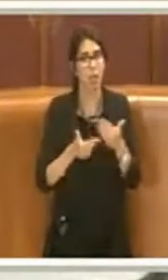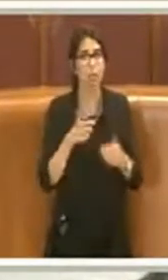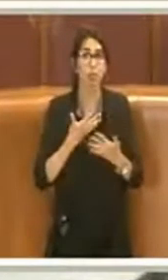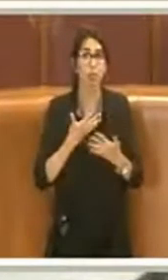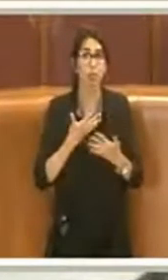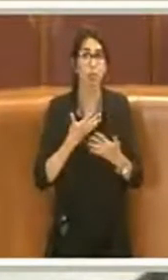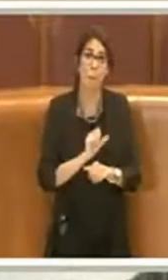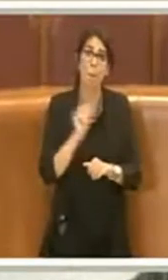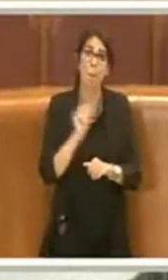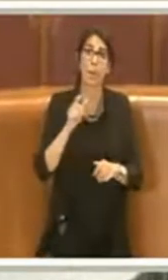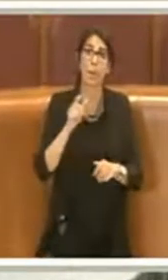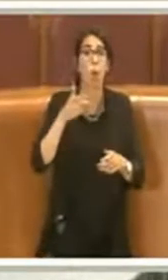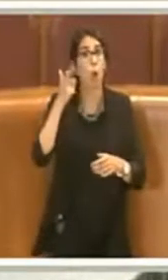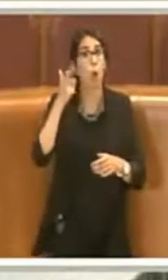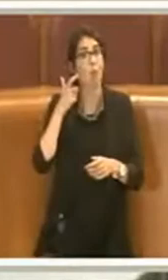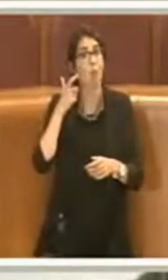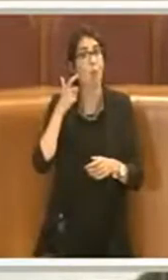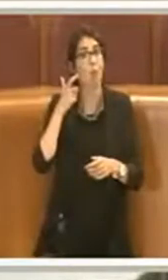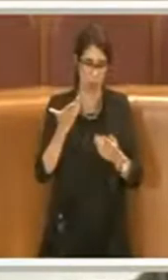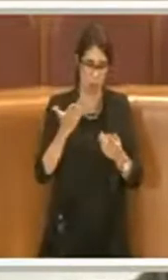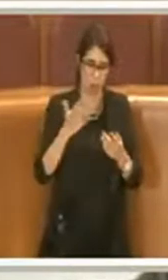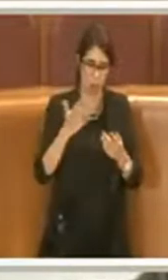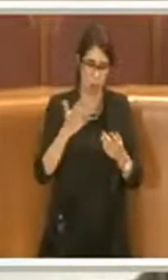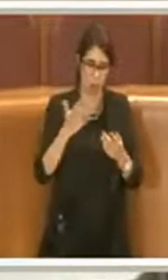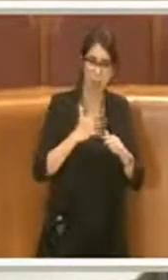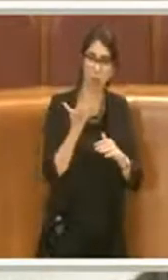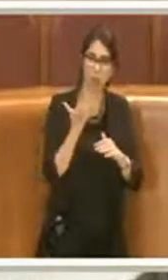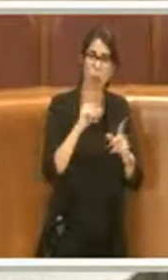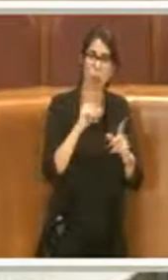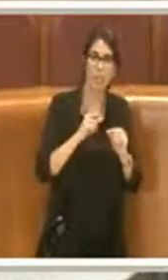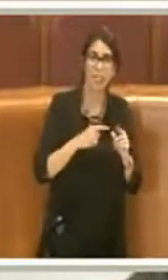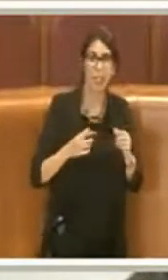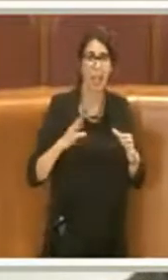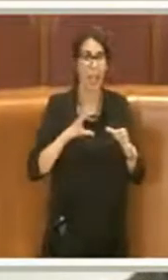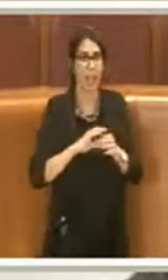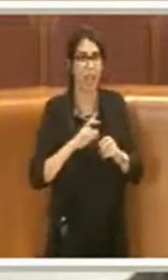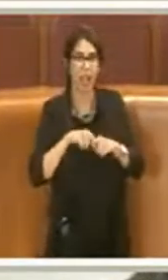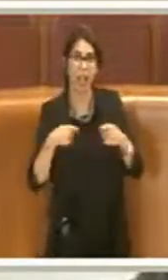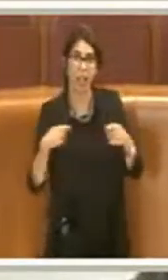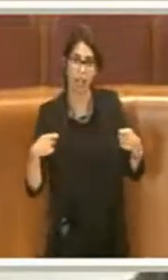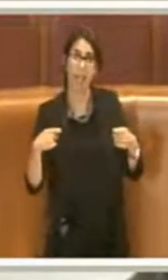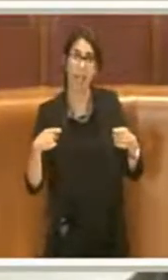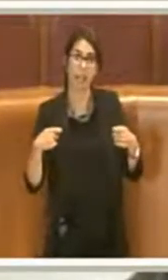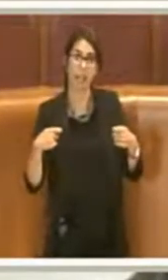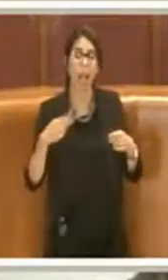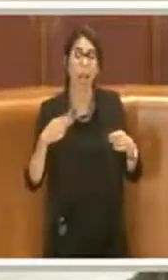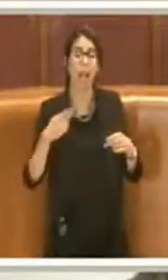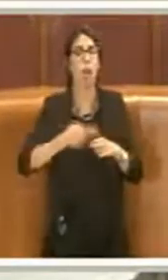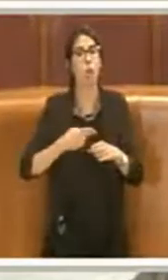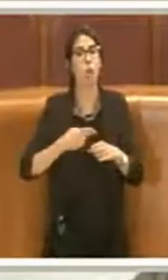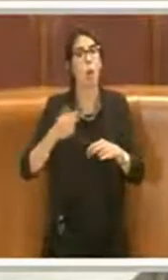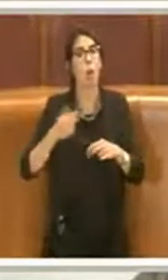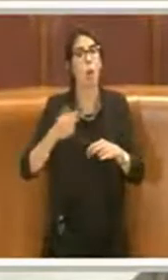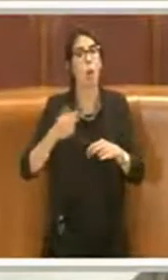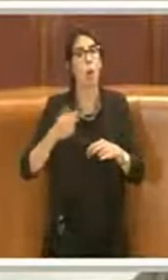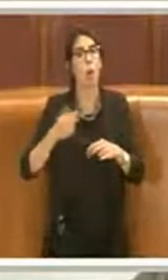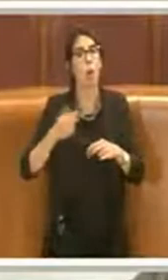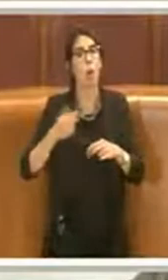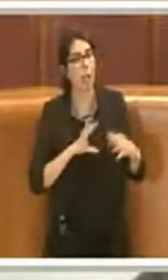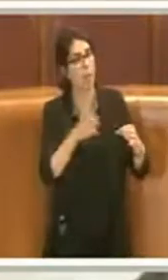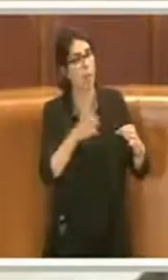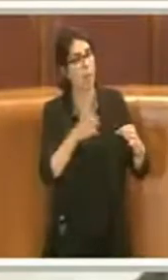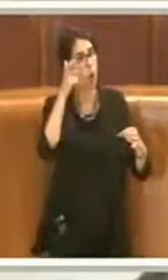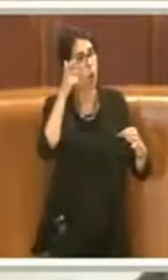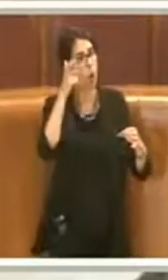quello con la Lega, Roma Capitale si è attivata con il governo e ha fatto un lavoro enorme, enorme, che ha